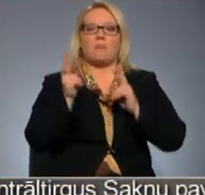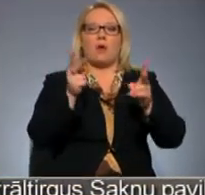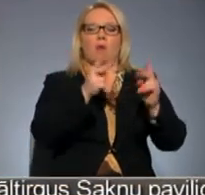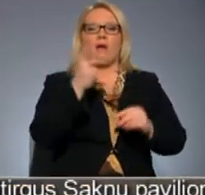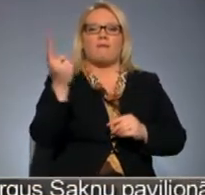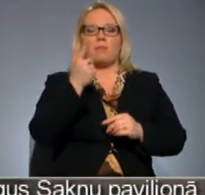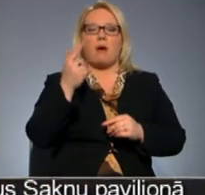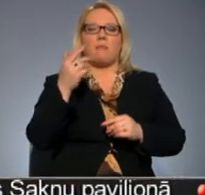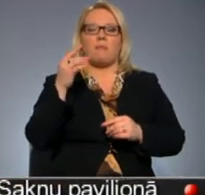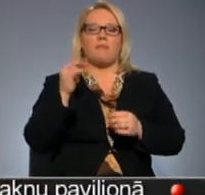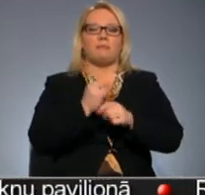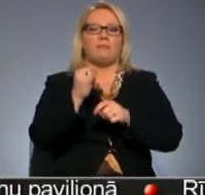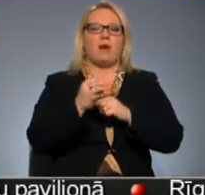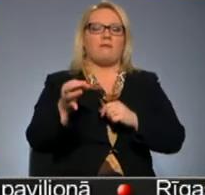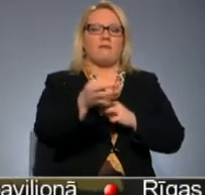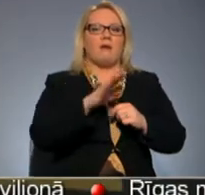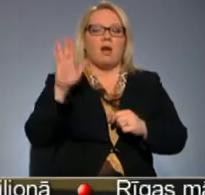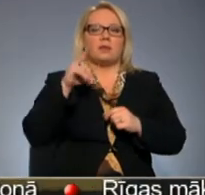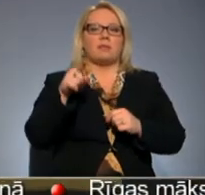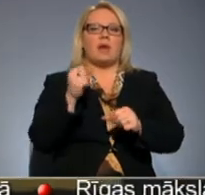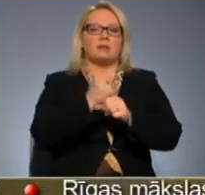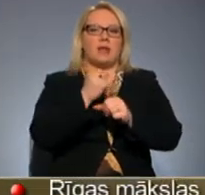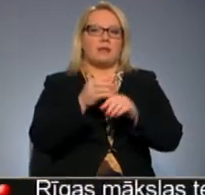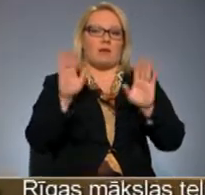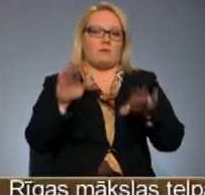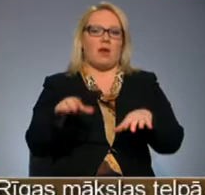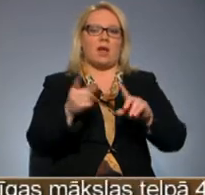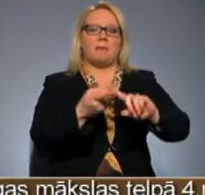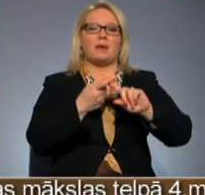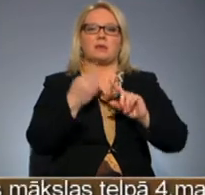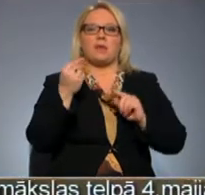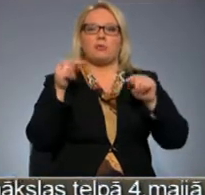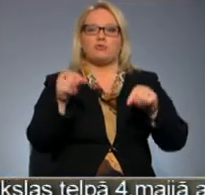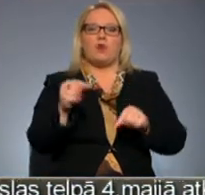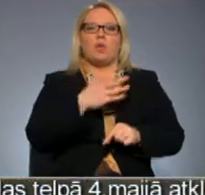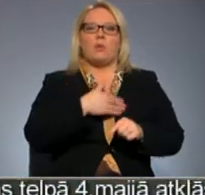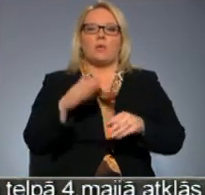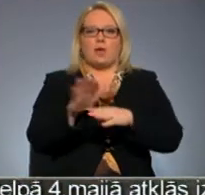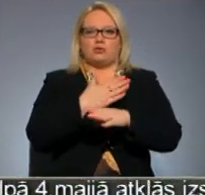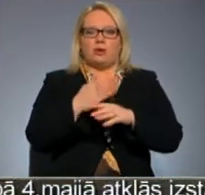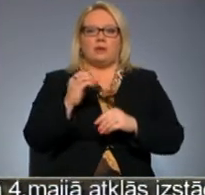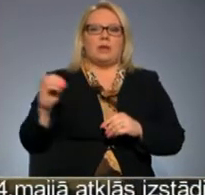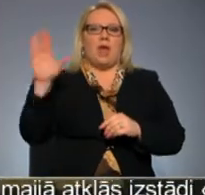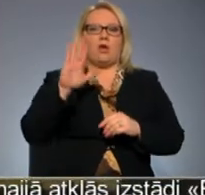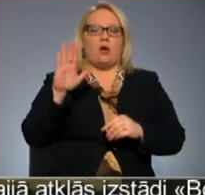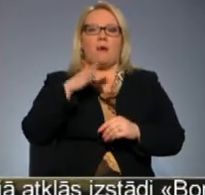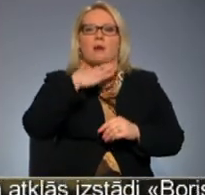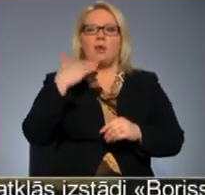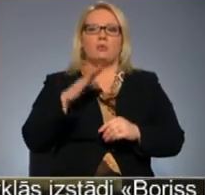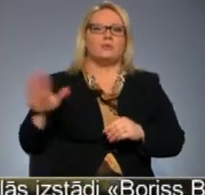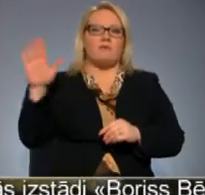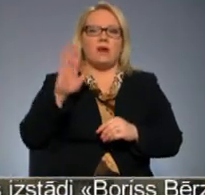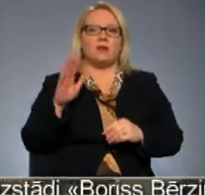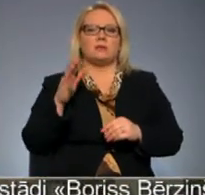filmām pa valstu, ka tā strādā ir iespējams. Kā filmām piesaista naudu šeit ir ļoti atšķirīgs. Eiropā ir diezgan daudz valsts